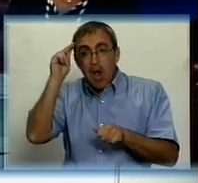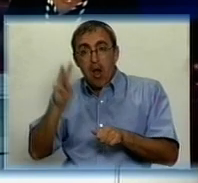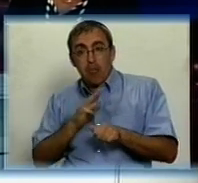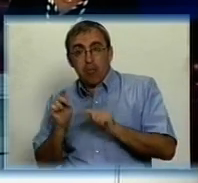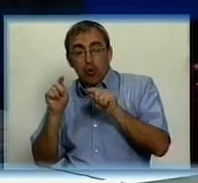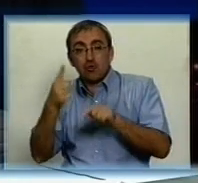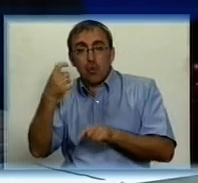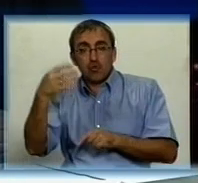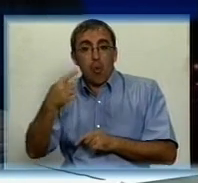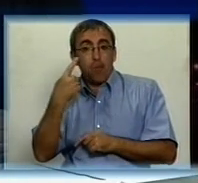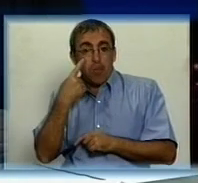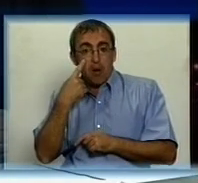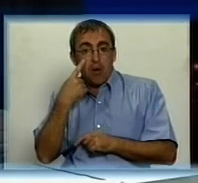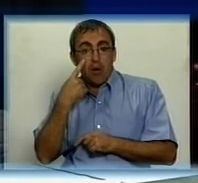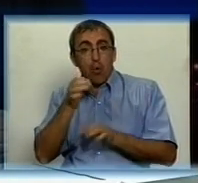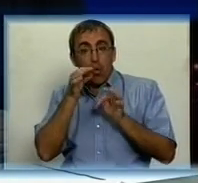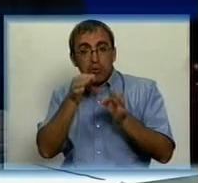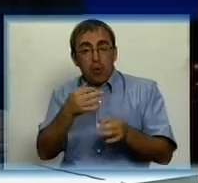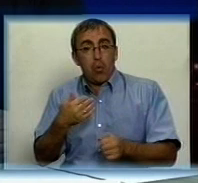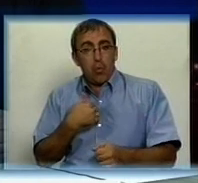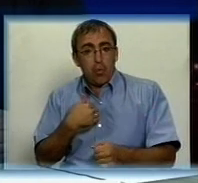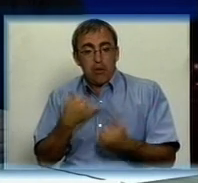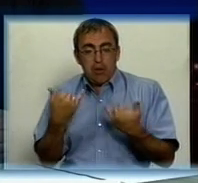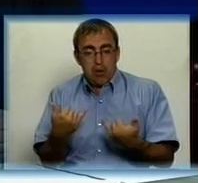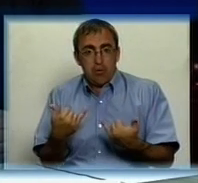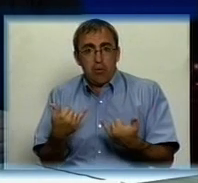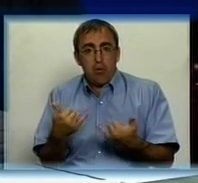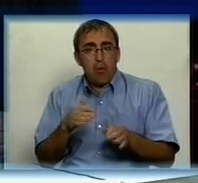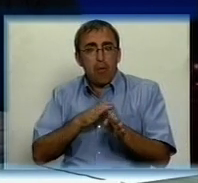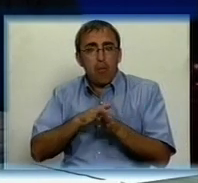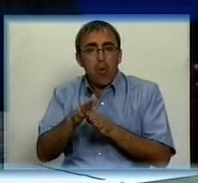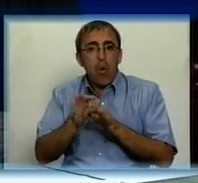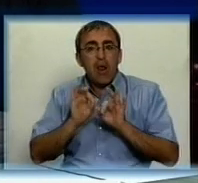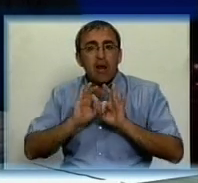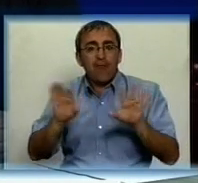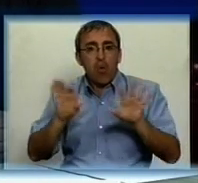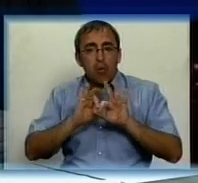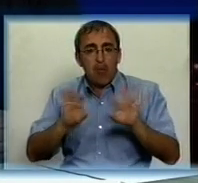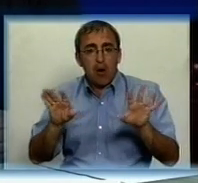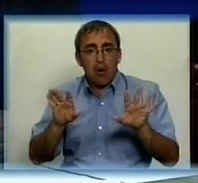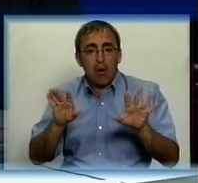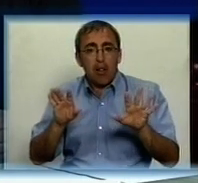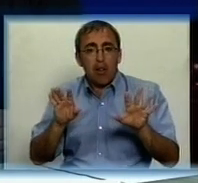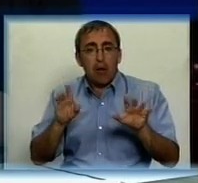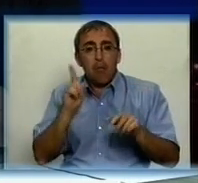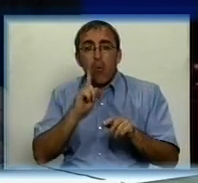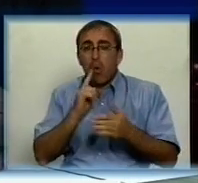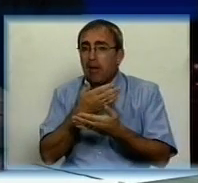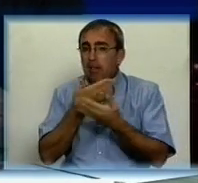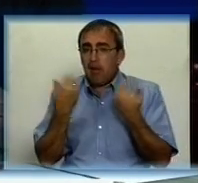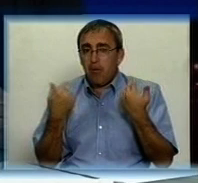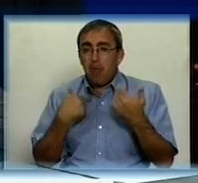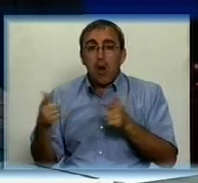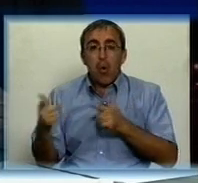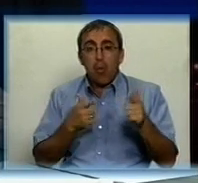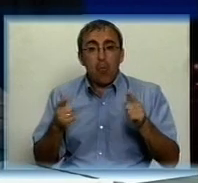140 балів. Але я хочу сказати, все-таки, сьогодні у нас повністю інформації поки немає. Ми готуємо